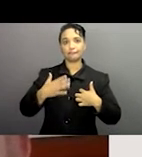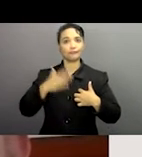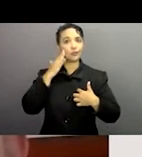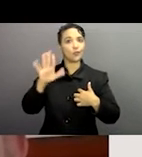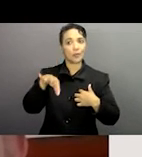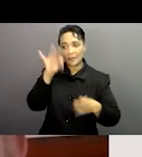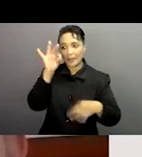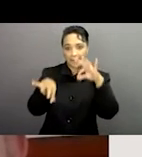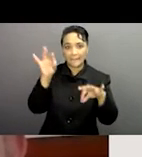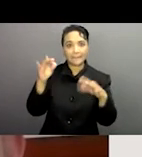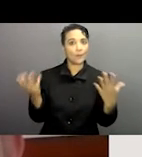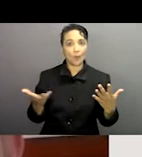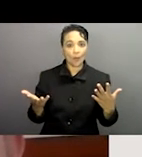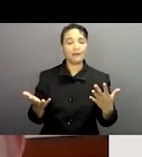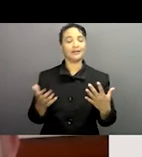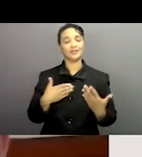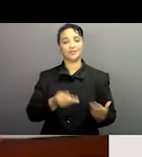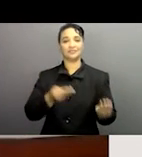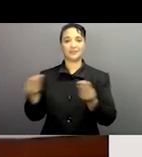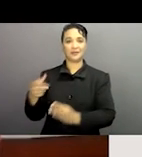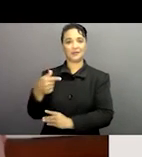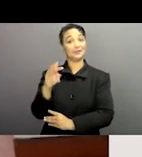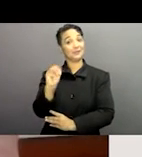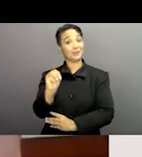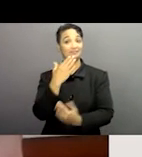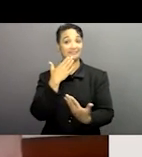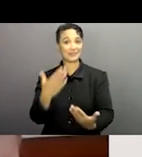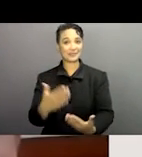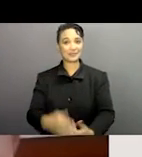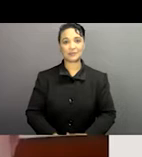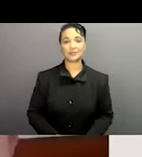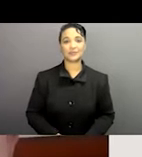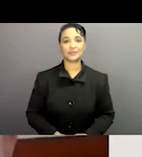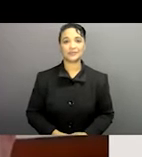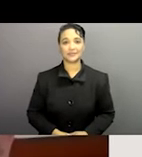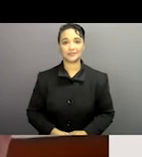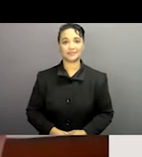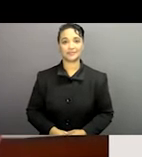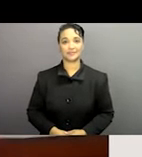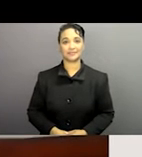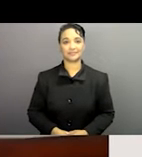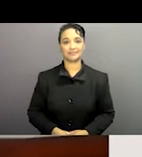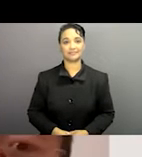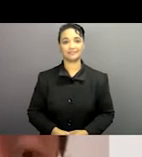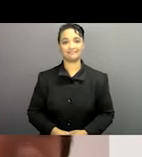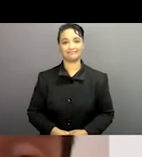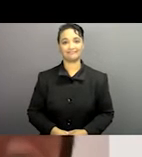d'avoir ces résultats, de connaître ces résultats. Maintenant, je redonne la parole à Tom. Vous avez la parole, Tom. Et merci. Merci